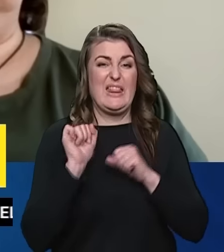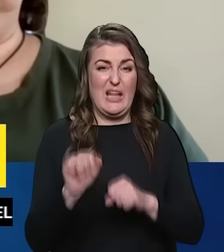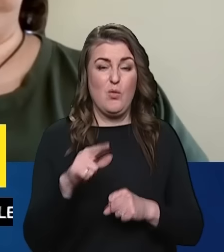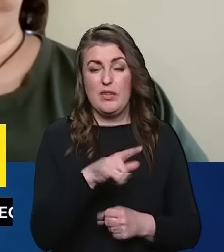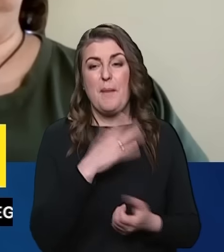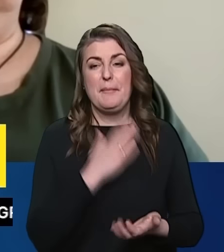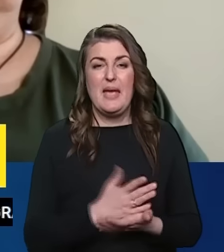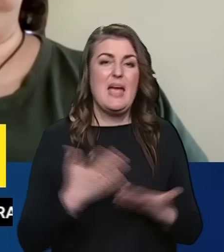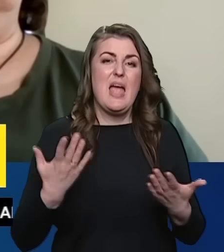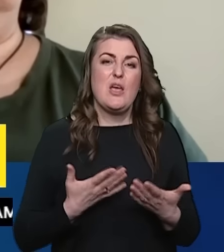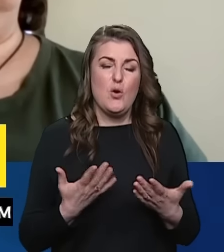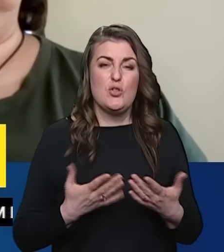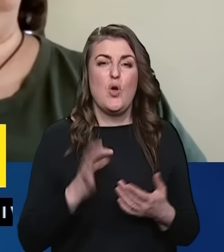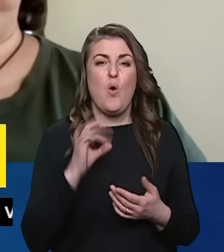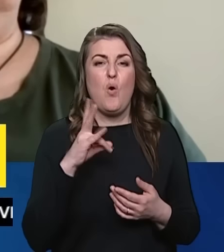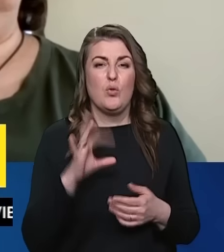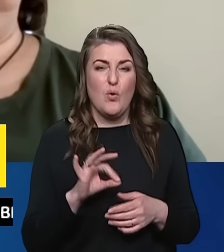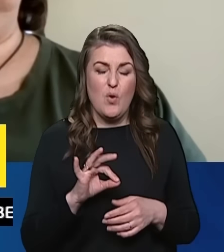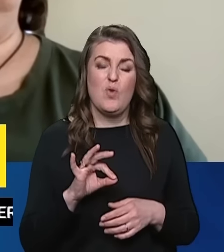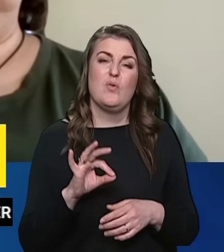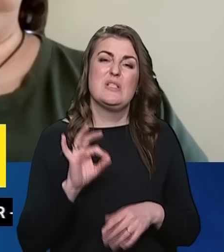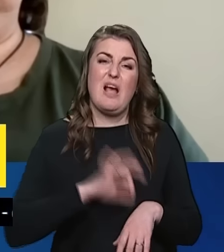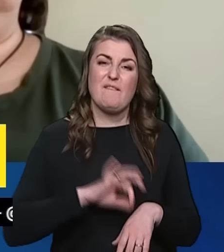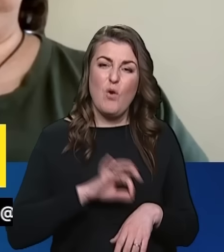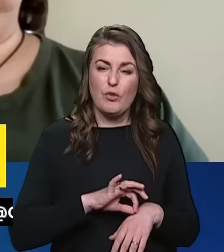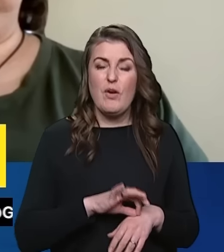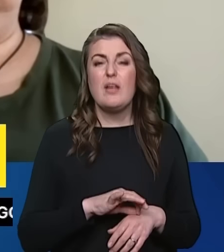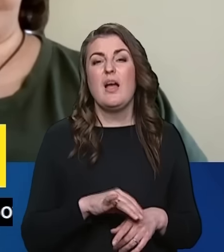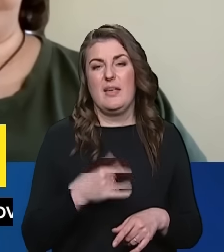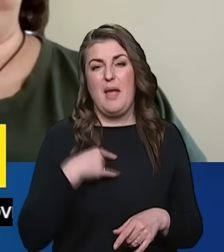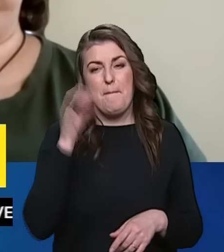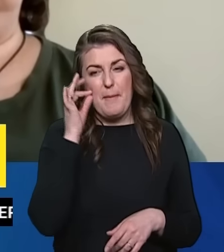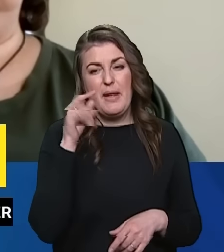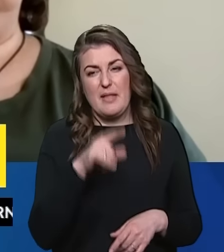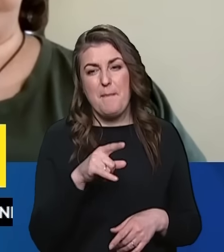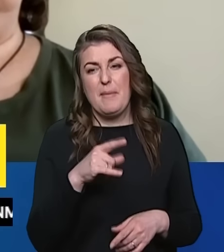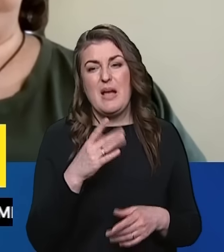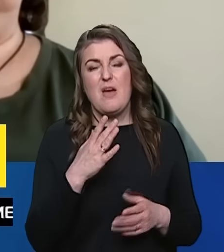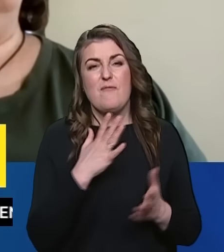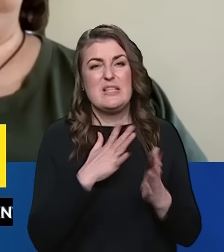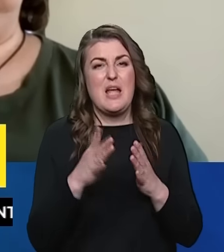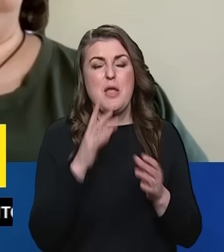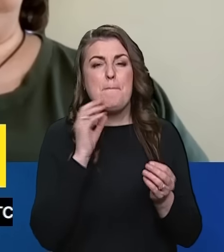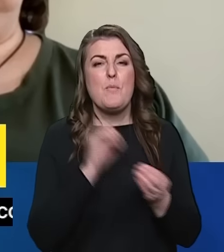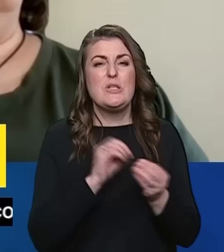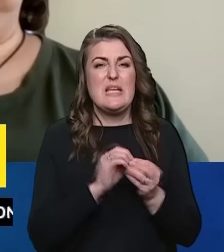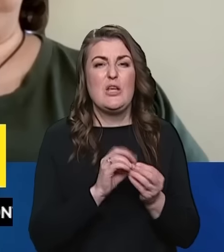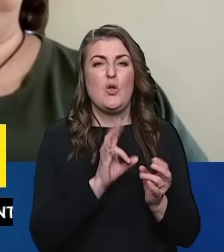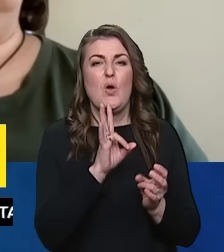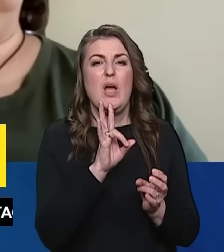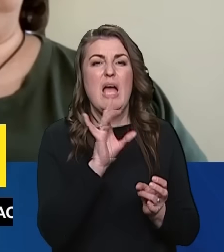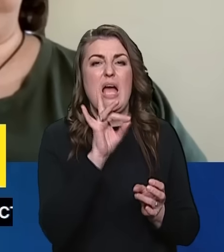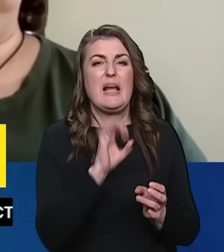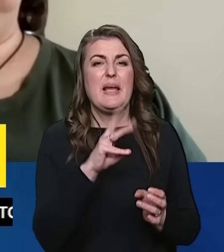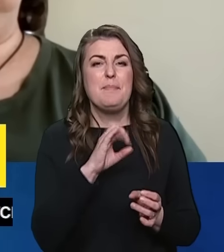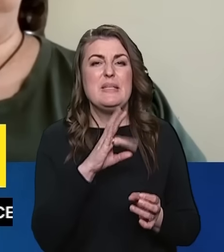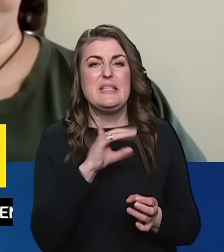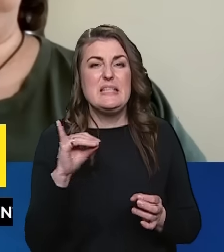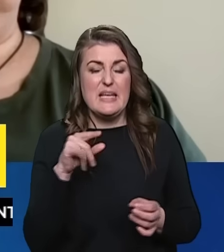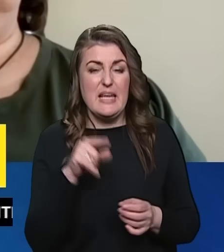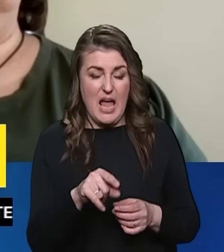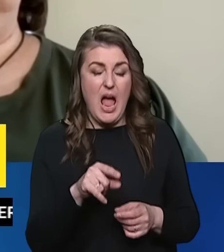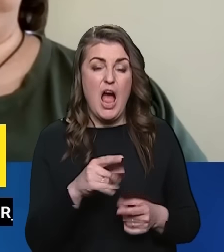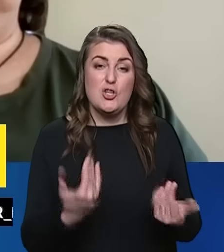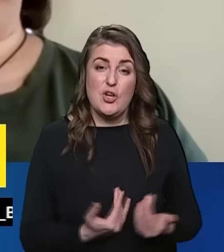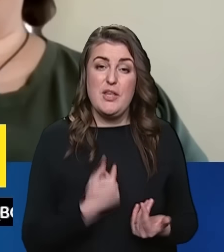але там є, скажімо, якісь онкологічні захворювання, наскільки я пам'ятаю, у стані постійної ремісії. Але от знову ж таки,